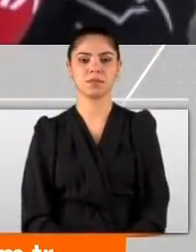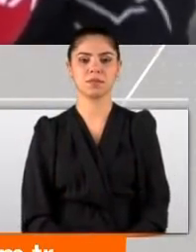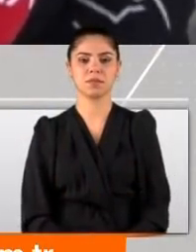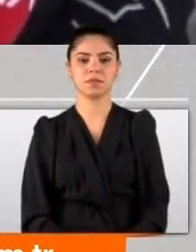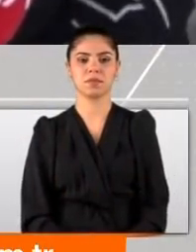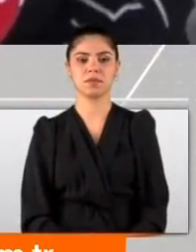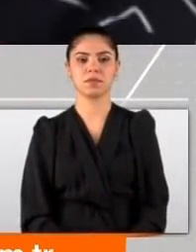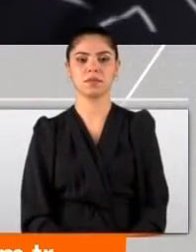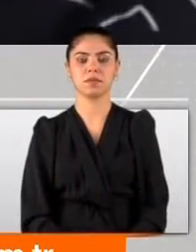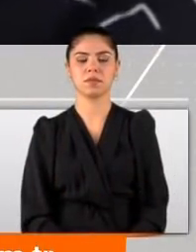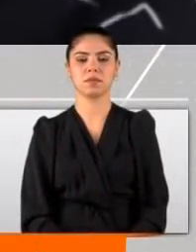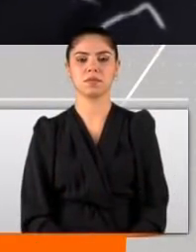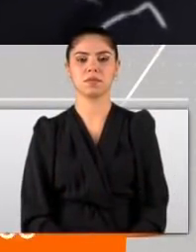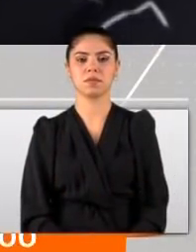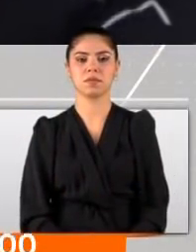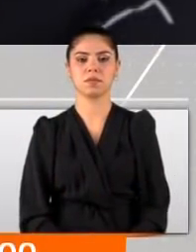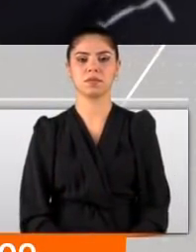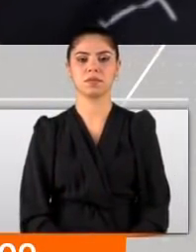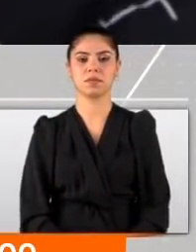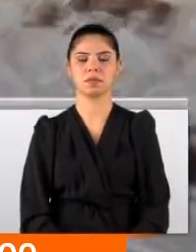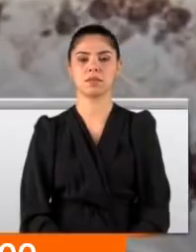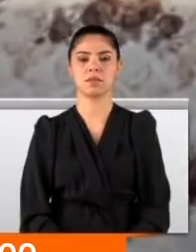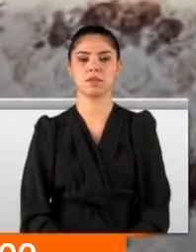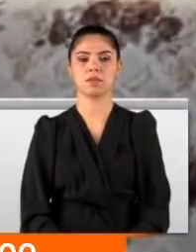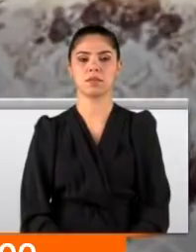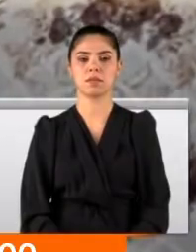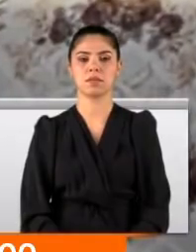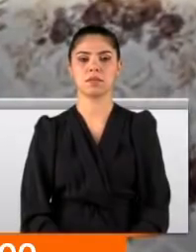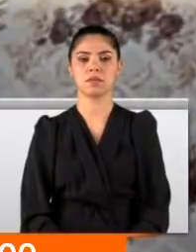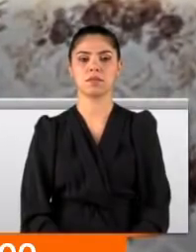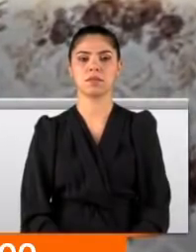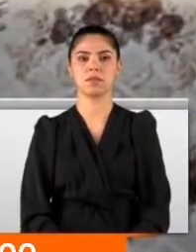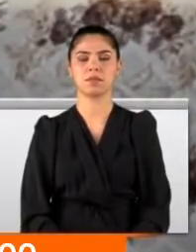kollarına kavuştu. Kendi işini kendi görüyor artık. İkinci aşama oldu.